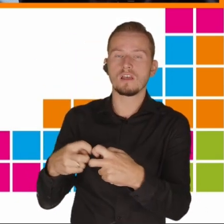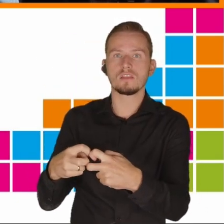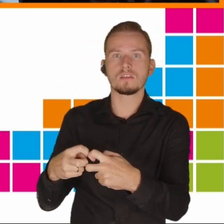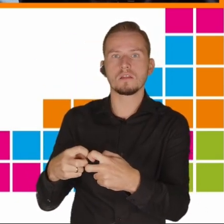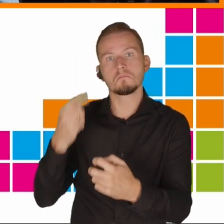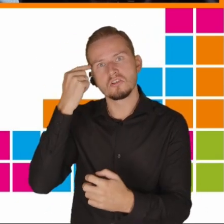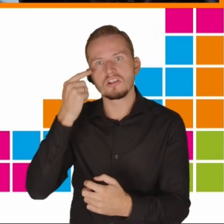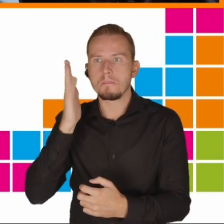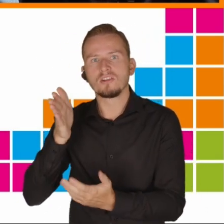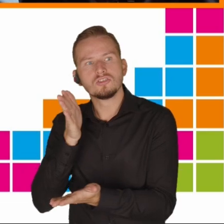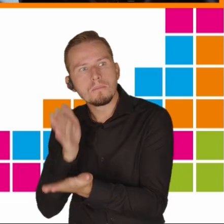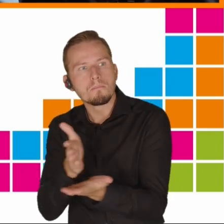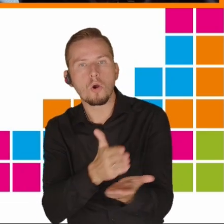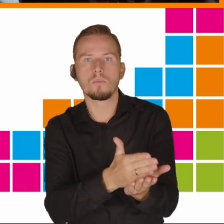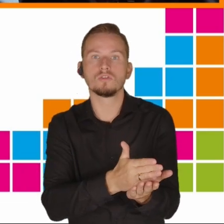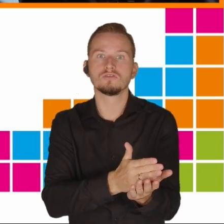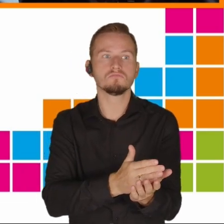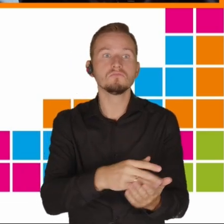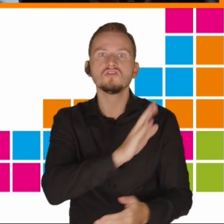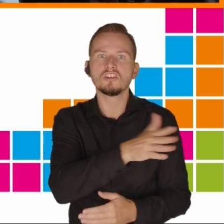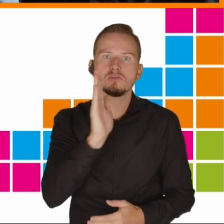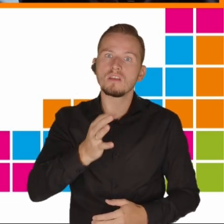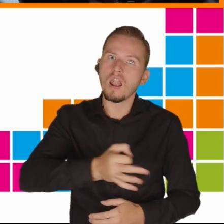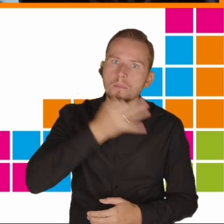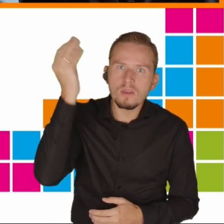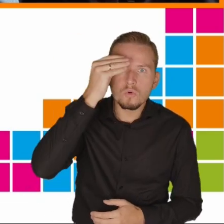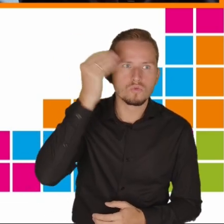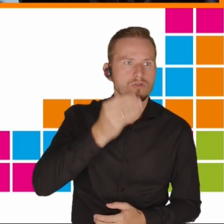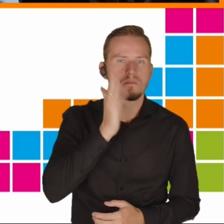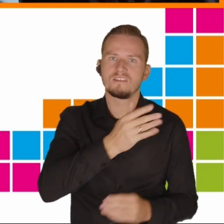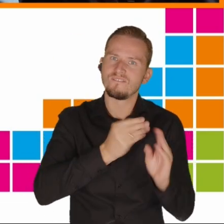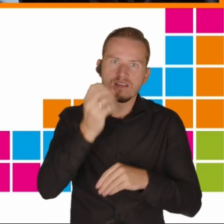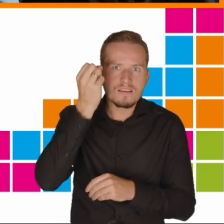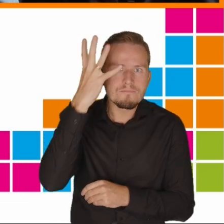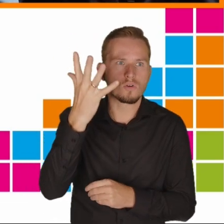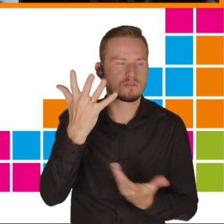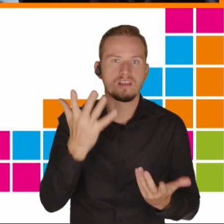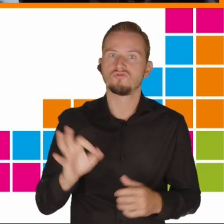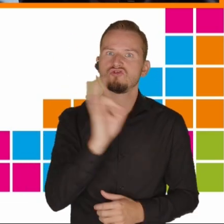uczyć lepiej, będą mądrzejsze, będą dawały wspaniałe szanse edukacyjne.